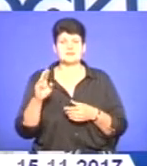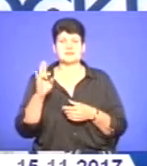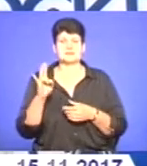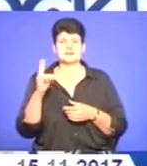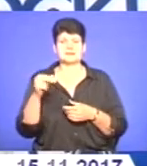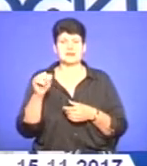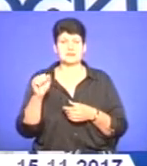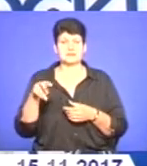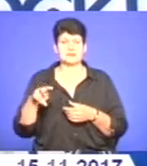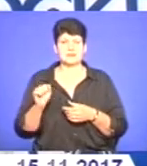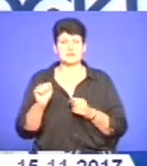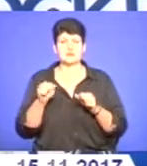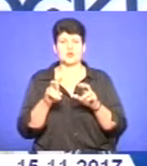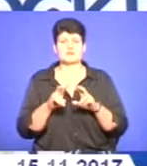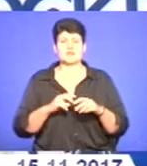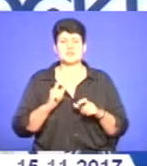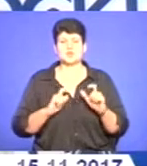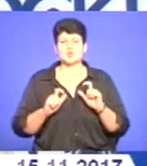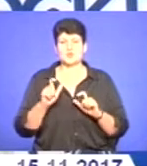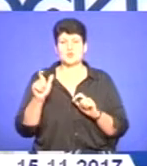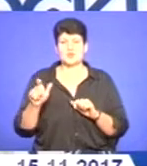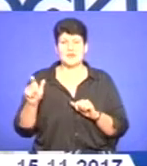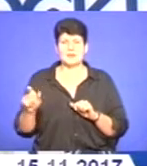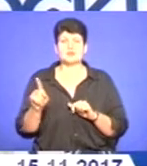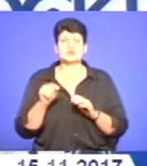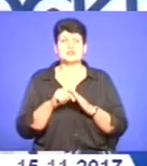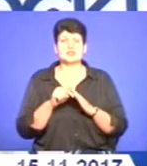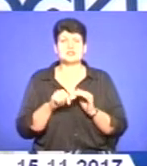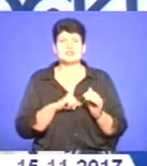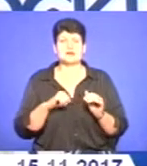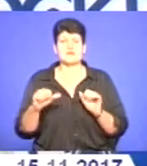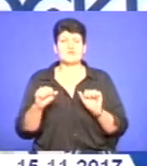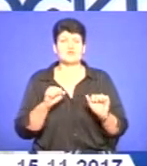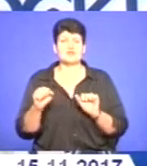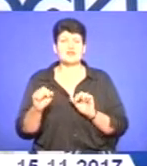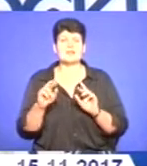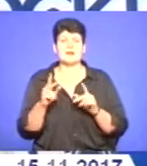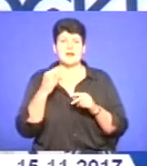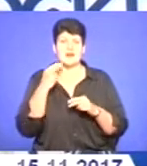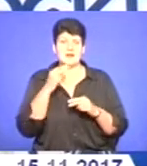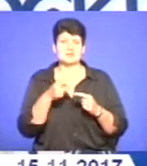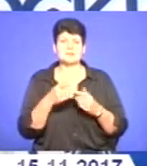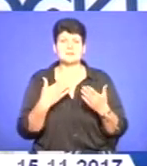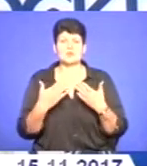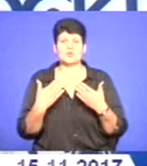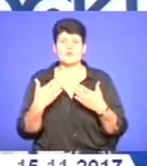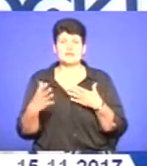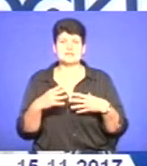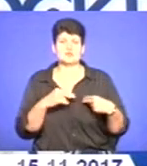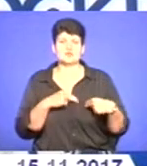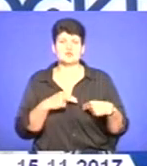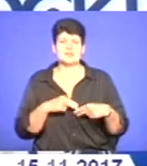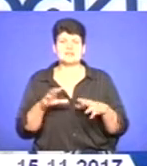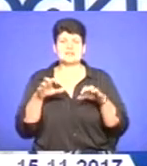допоміг розібратися студентам, що таке самоврядування і як краще їм спілкуватися, співпрацювати з